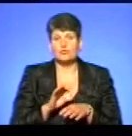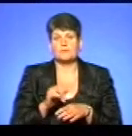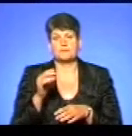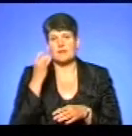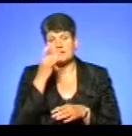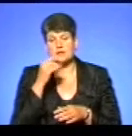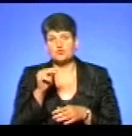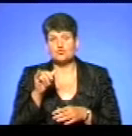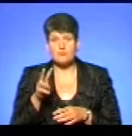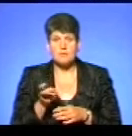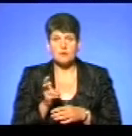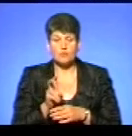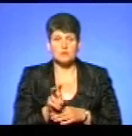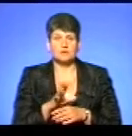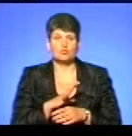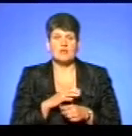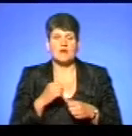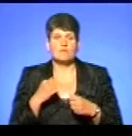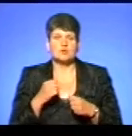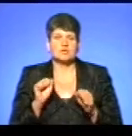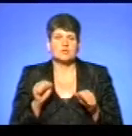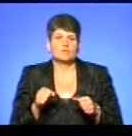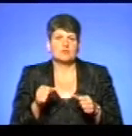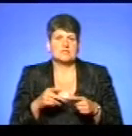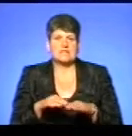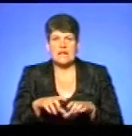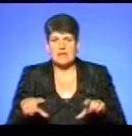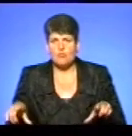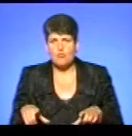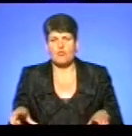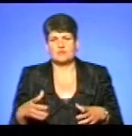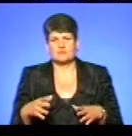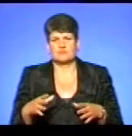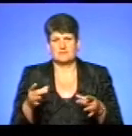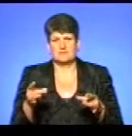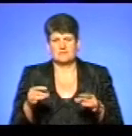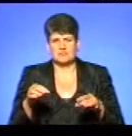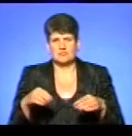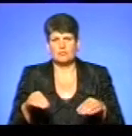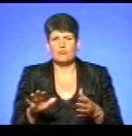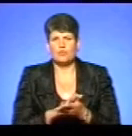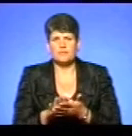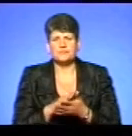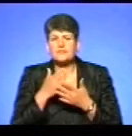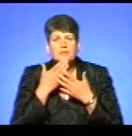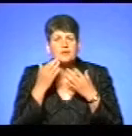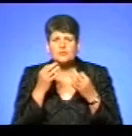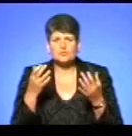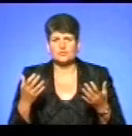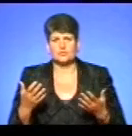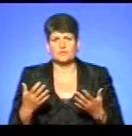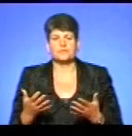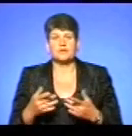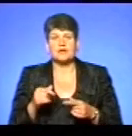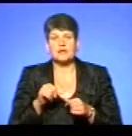розслідували. Ну, хоч би якась була дезвана перед заїздом, чи хоча б якийсь килимок перед входом в тваринській приміщенням, змуйте, нічого такого не було. Окрім